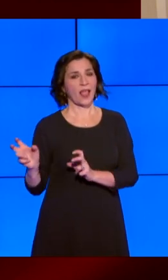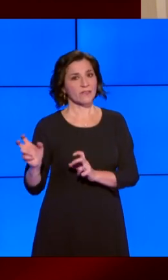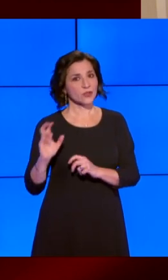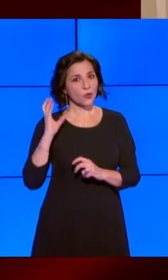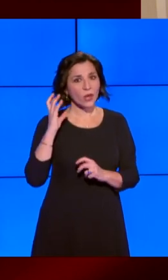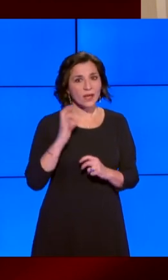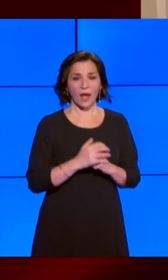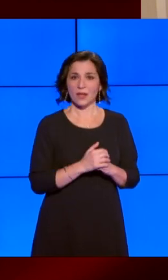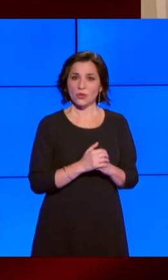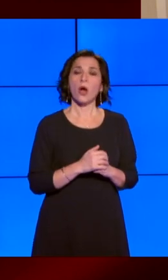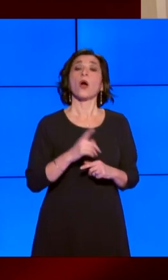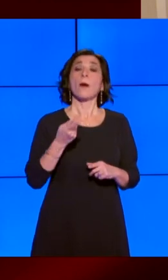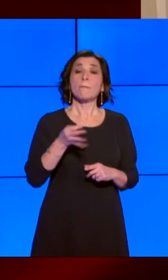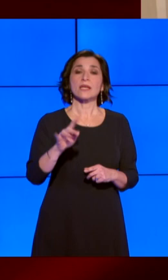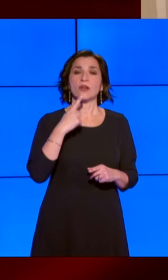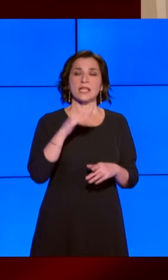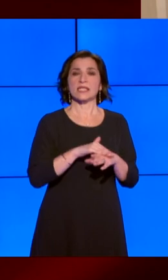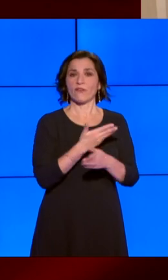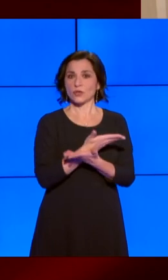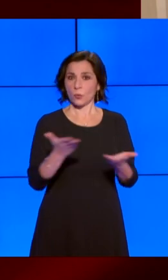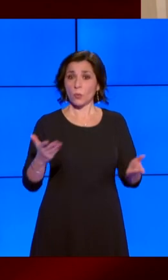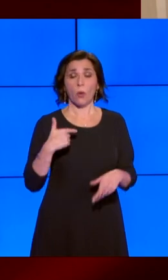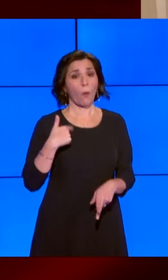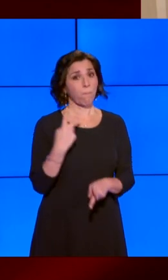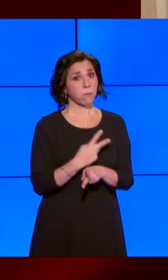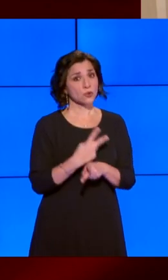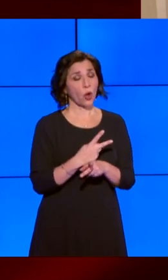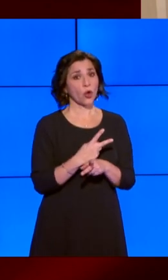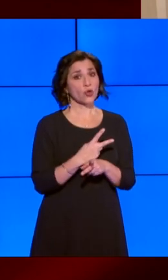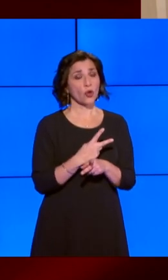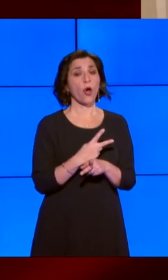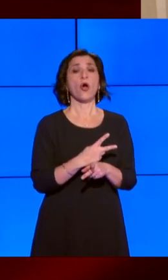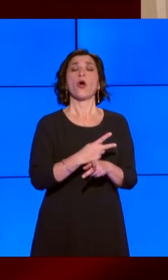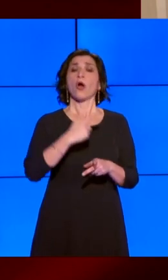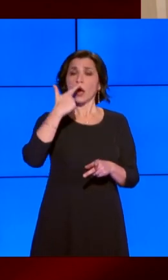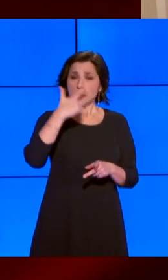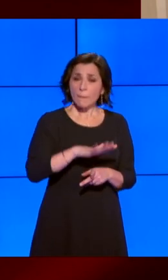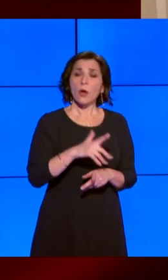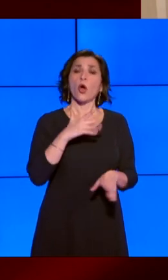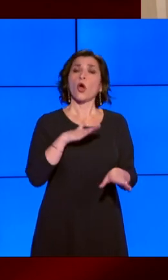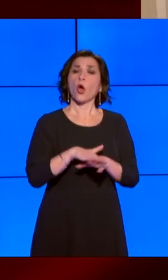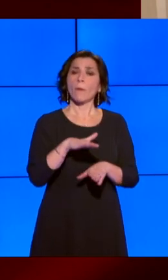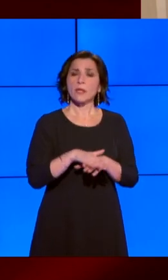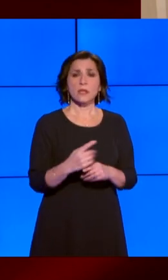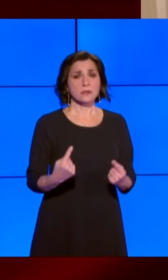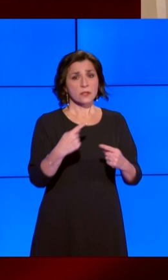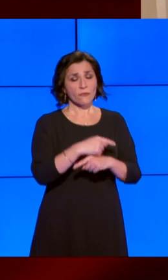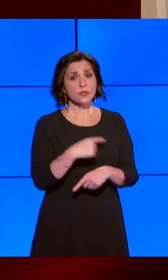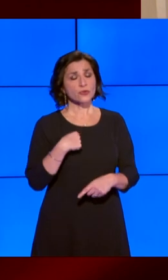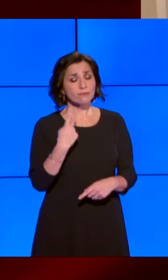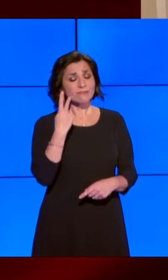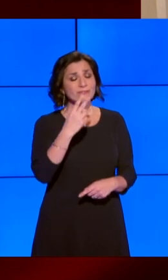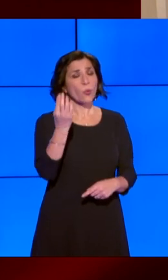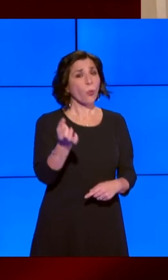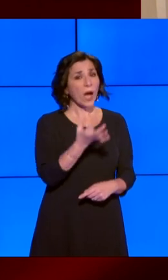Abbiamo bisogno di preparazione e di competenze. Ogni tanto si vede affiorare invece la tendenza